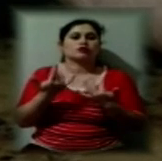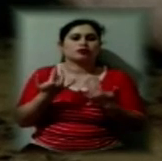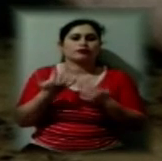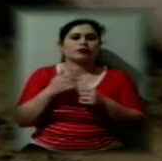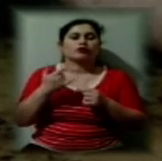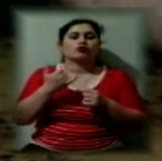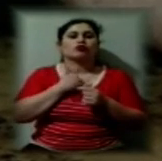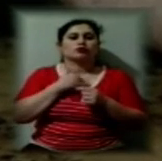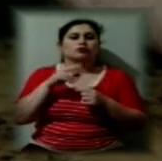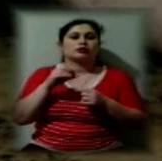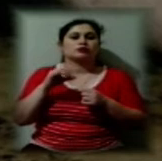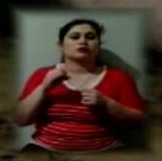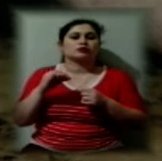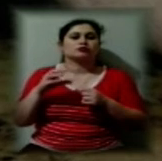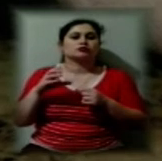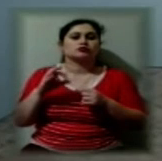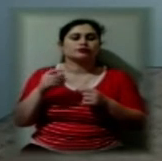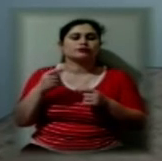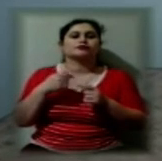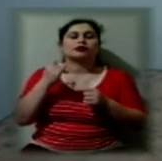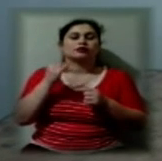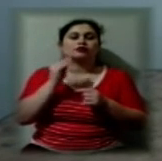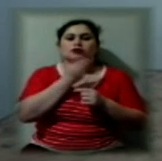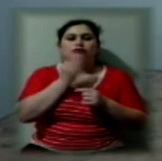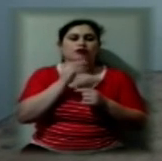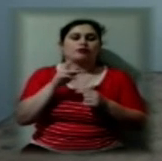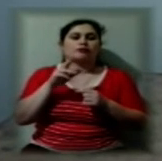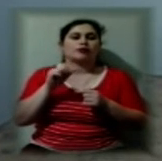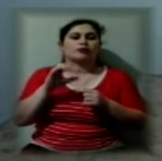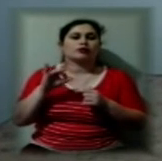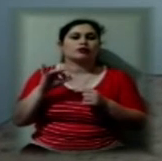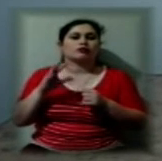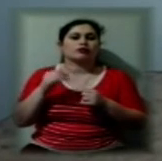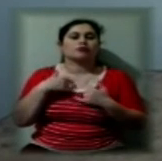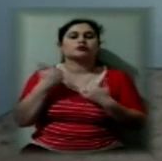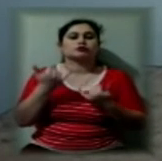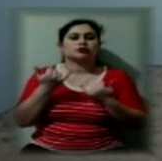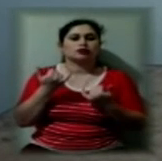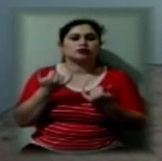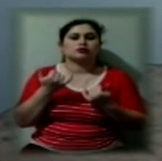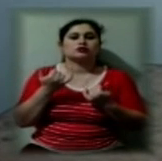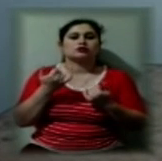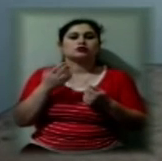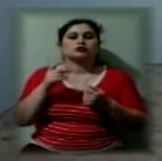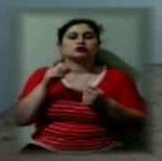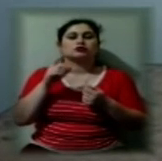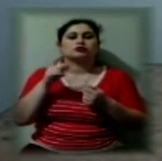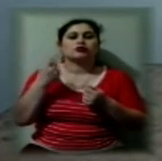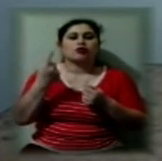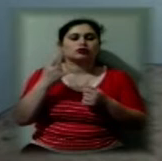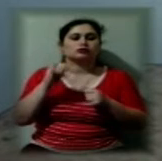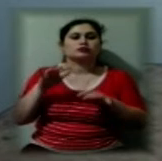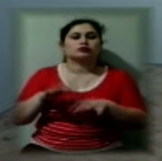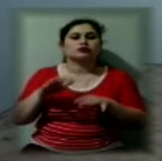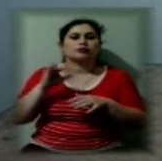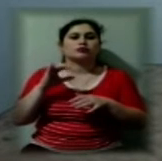підприємства. І серветку паперову. Зараз ми з одним із місцевих підприємців